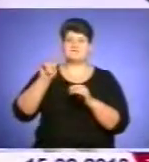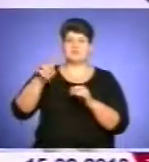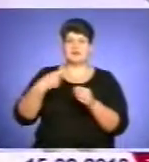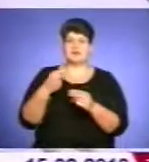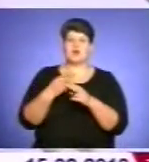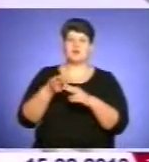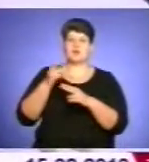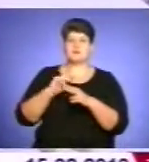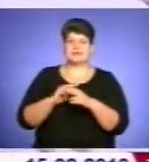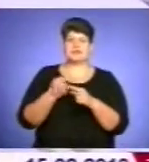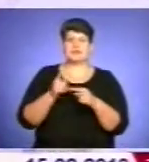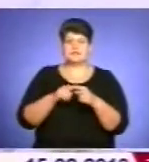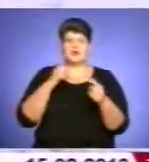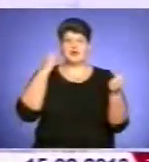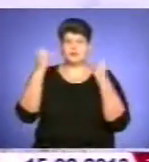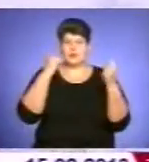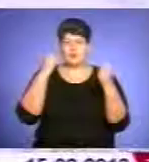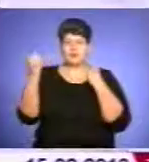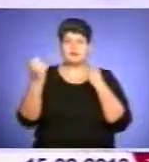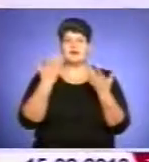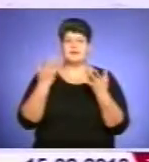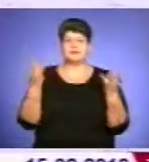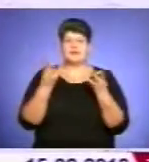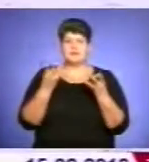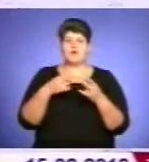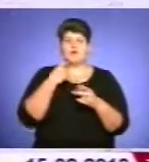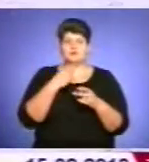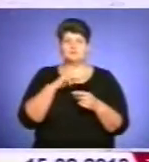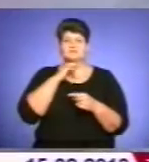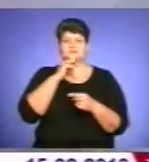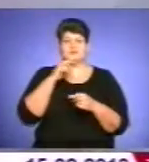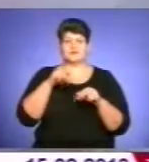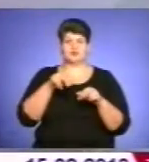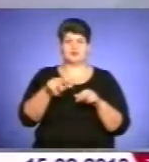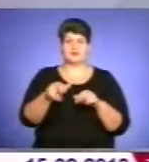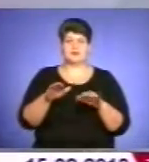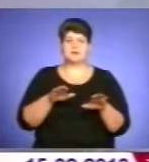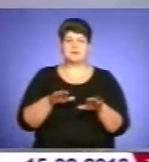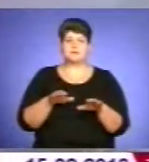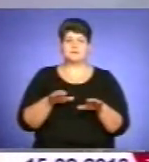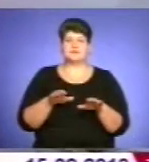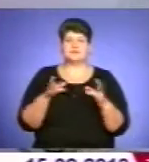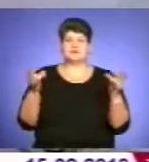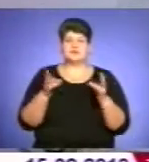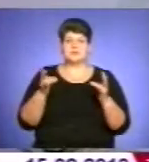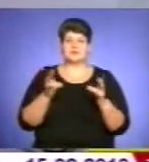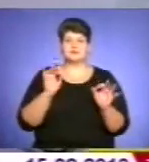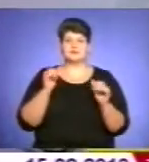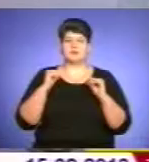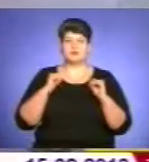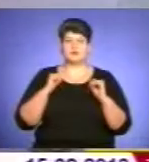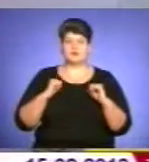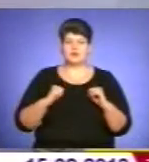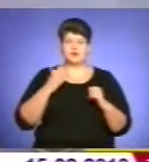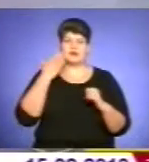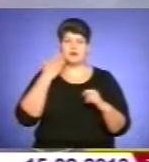Такі справи завдають клопоти, тому лікарі радять поводитися обережно на тротуарах. Невеликі вантажі носити, рівномірно розподіляти вантаж